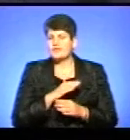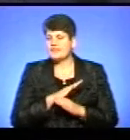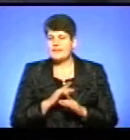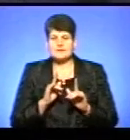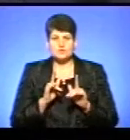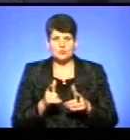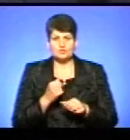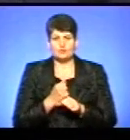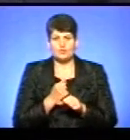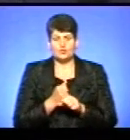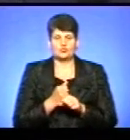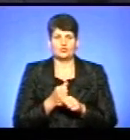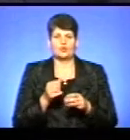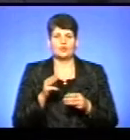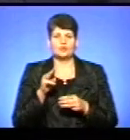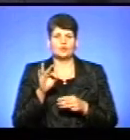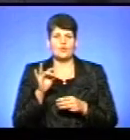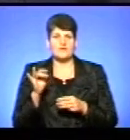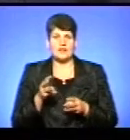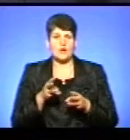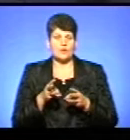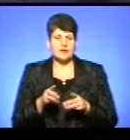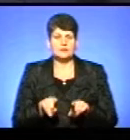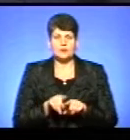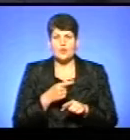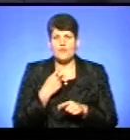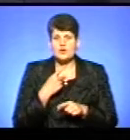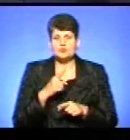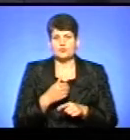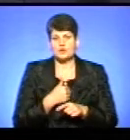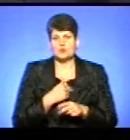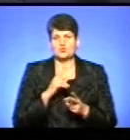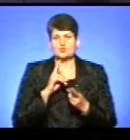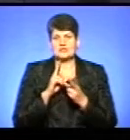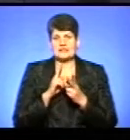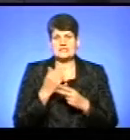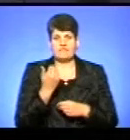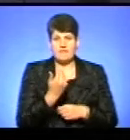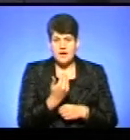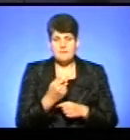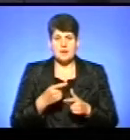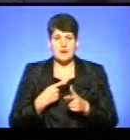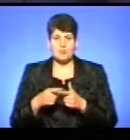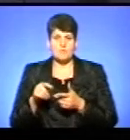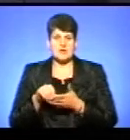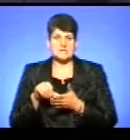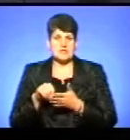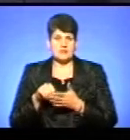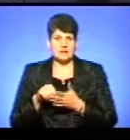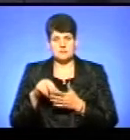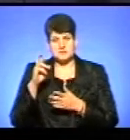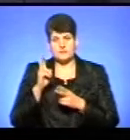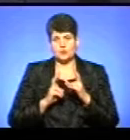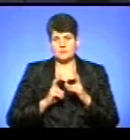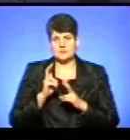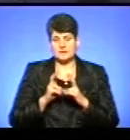роботою торфіних котелень. А також вони говорили про те, що хотіли зустрітися з вами або з представниками комунального